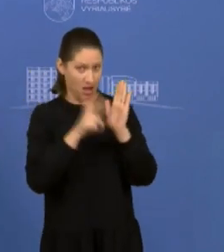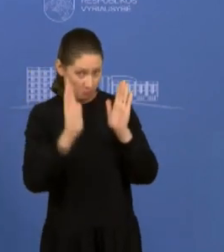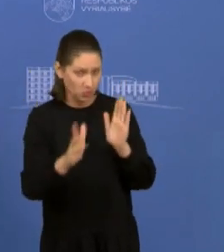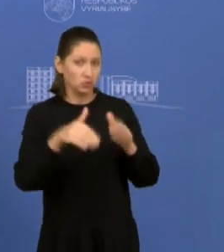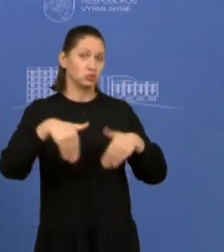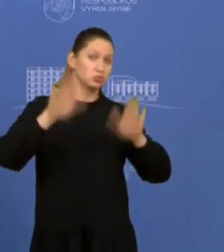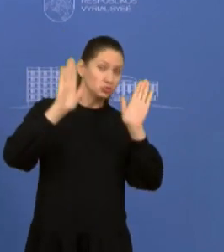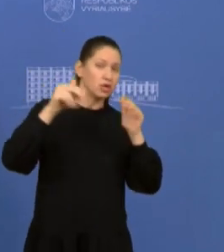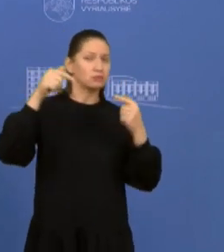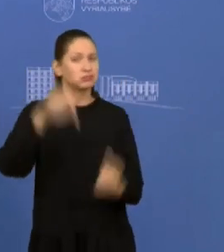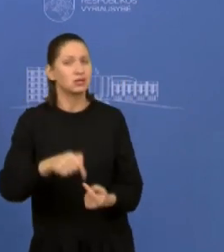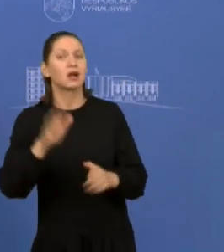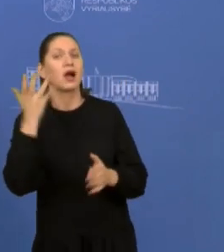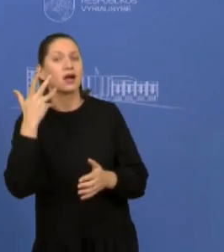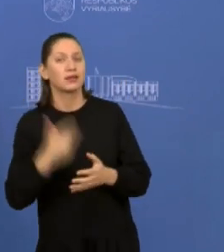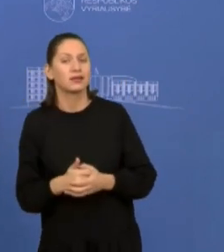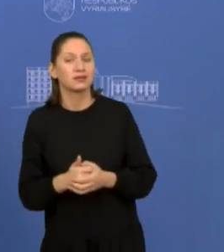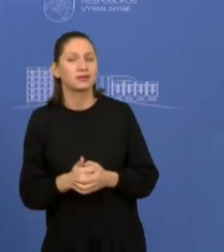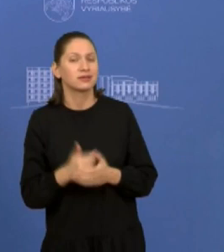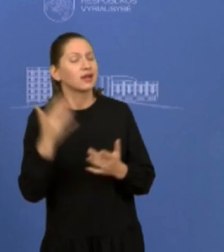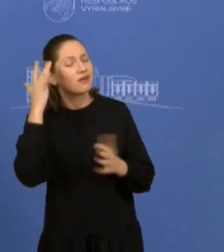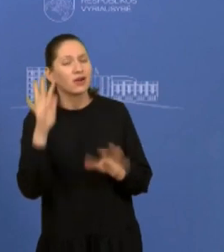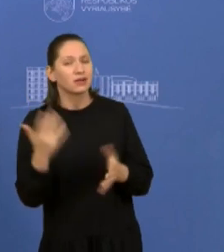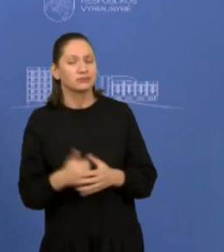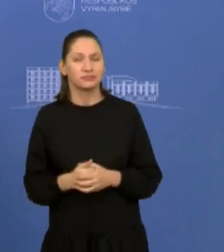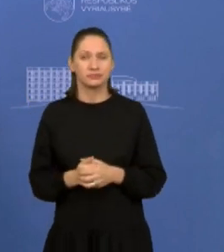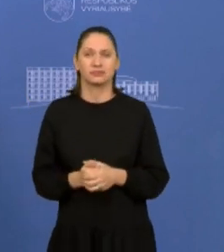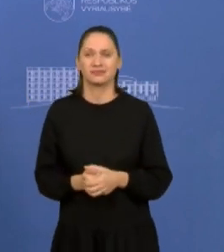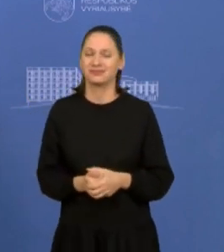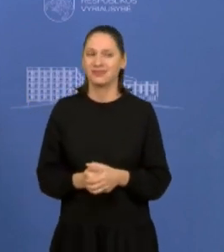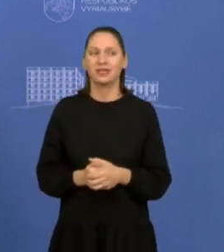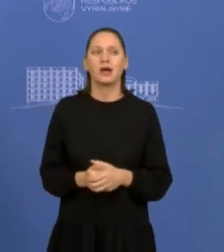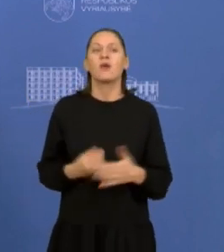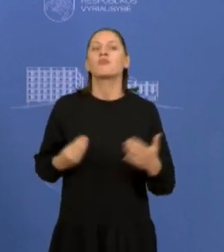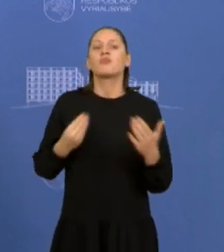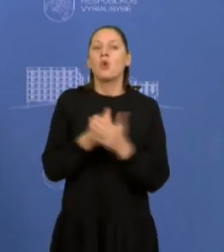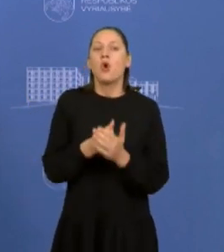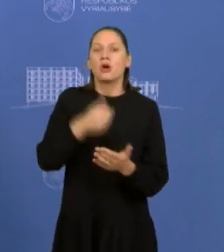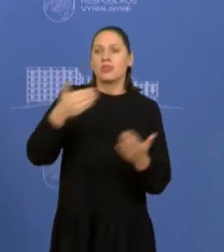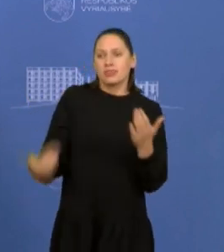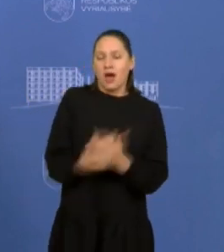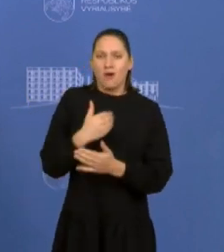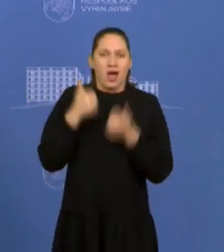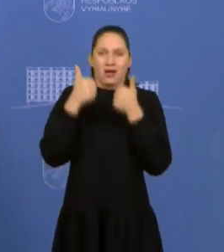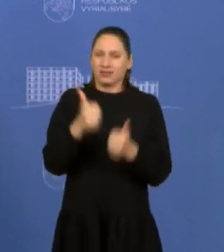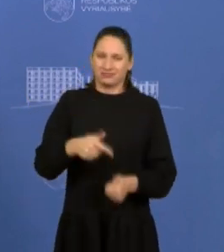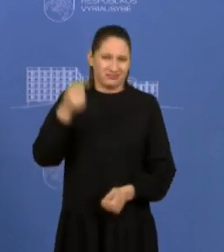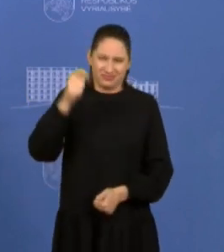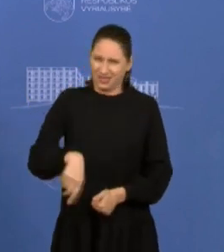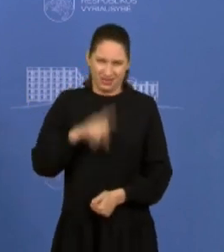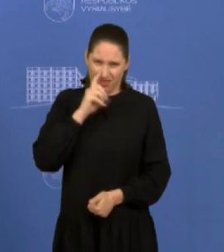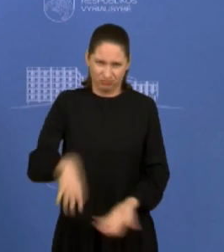Niekada nėra gero meto įvesti mokėsčius, bet reikia suprasti irgi,